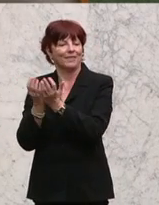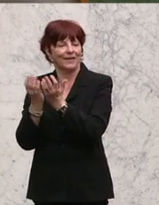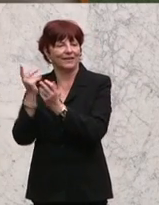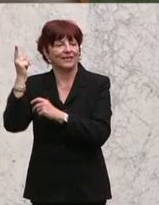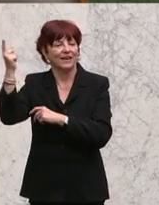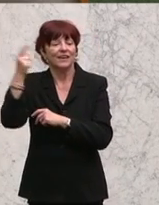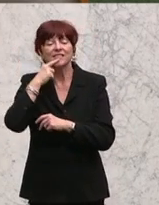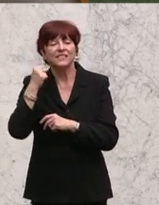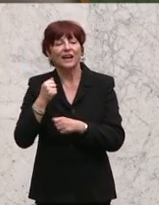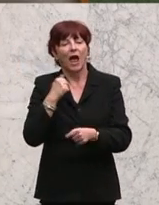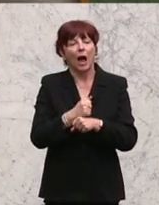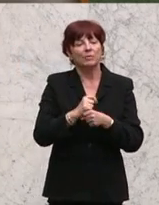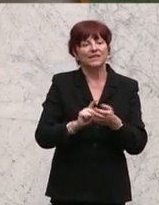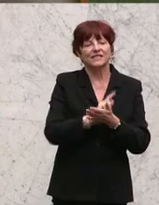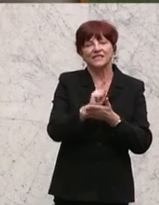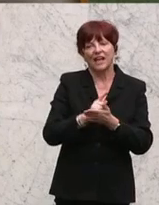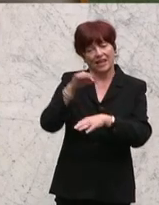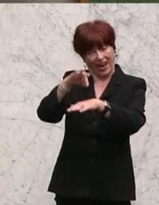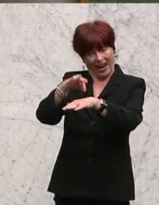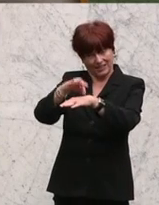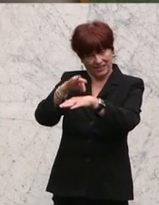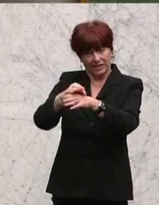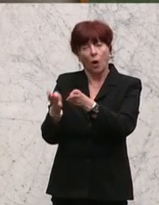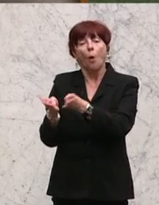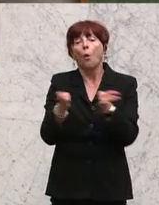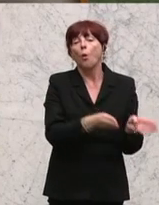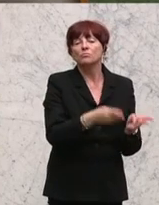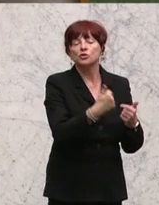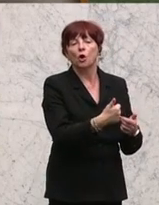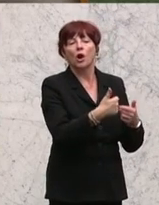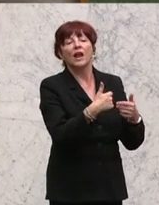arbeitslose Hilfsarbeiter umverteilt wird, zurück ins wirkliche Leben.